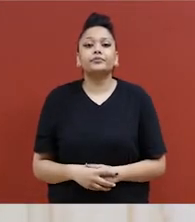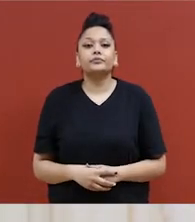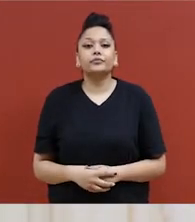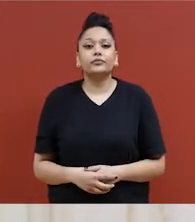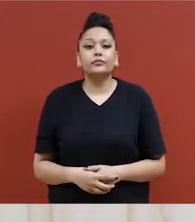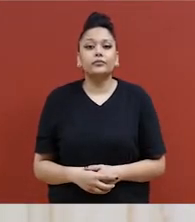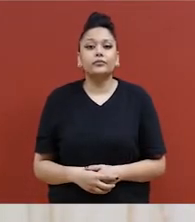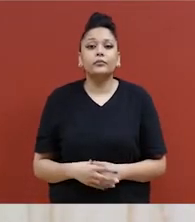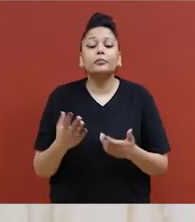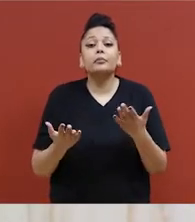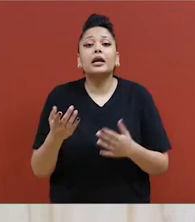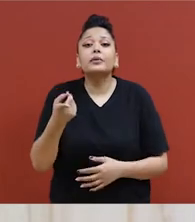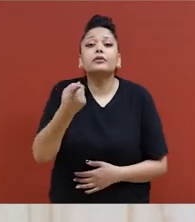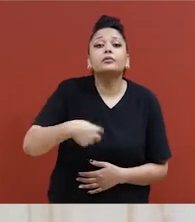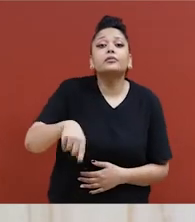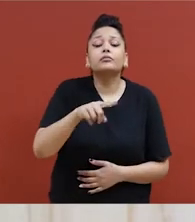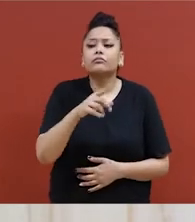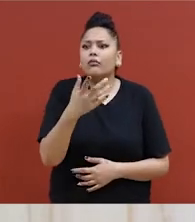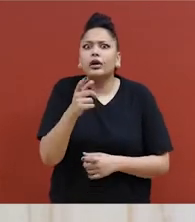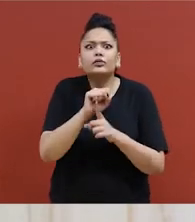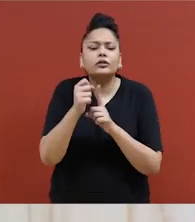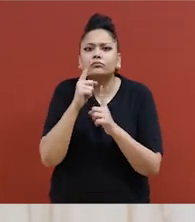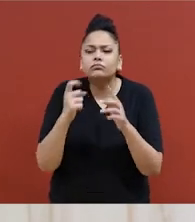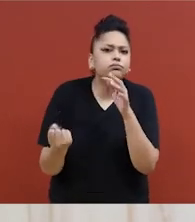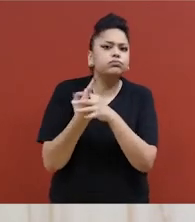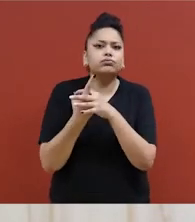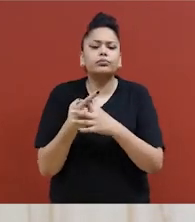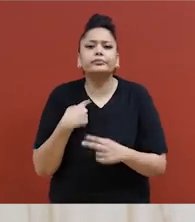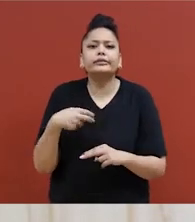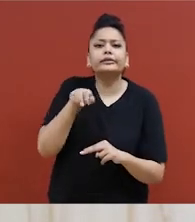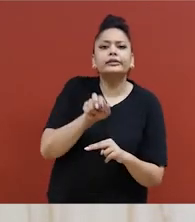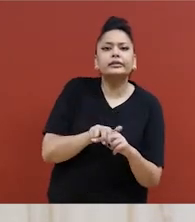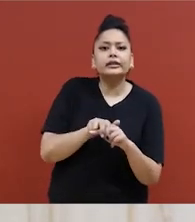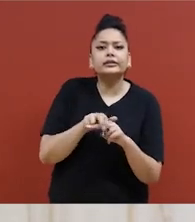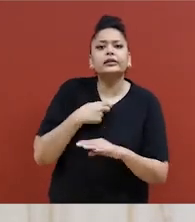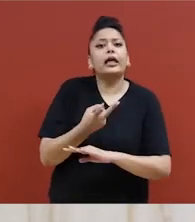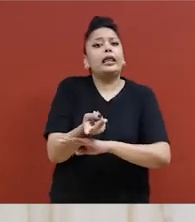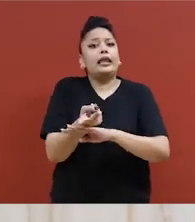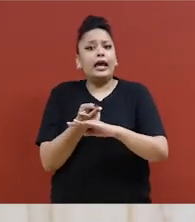situation où je suis peut-être assise ou incliné vers l'arrière.